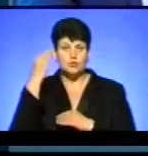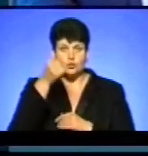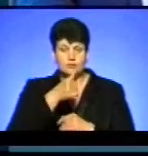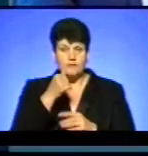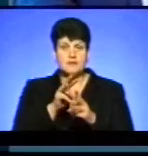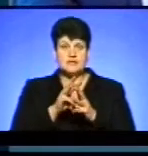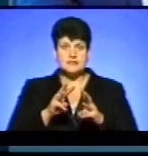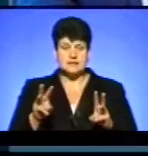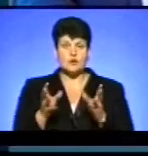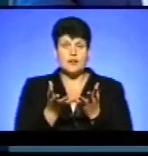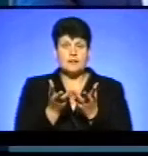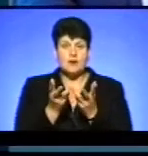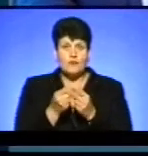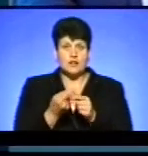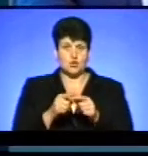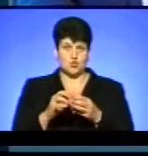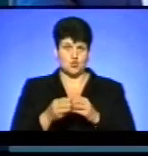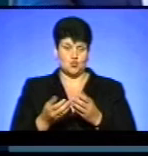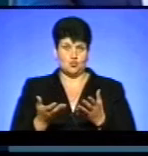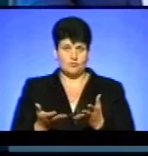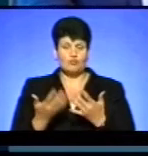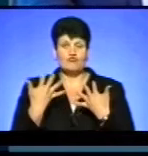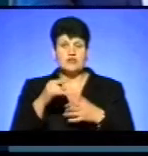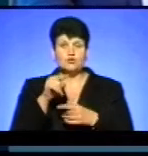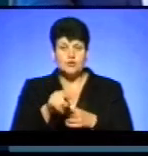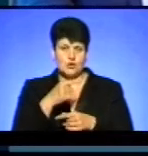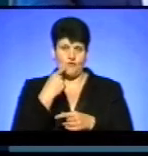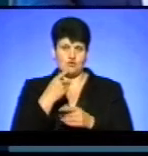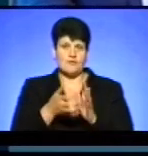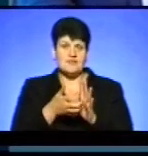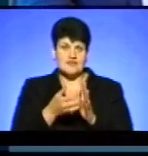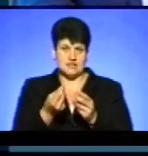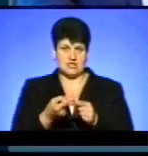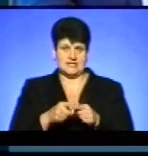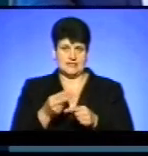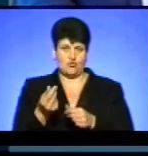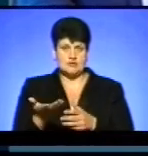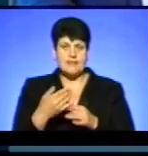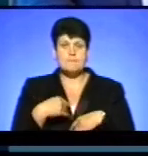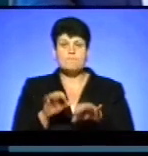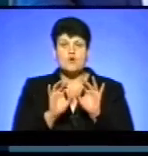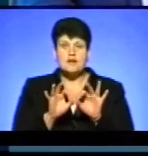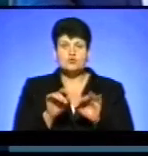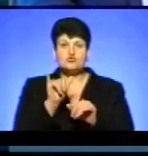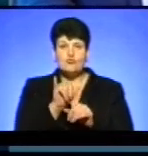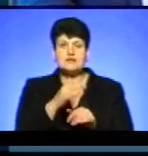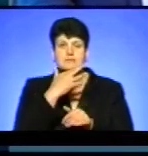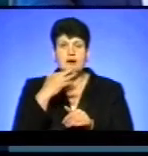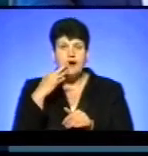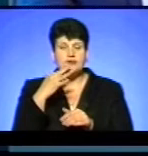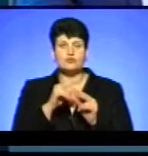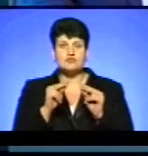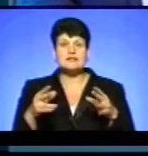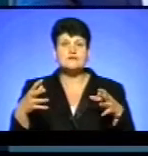міністерстві, коли нам рахували цю суму. Бо ми вже тоді казали, що нам не вистачить цих коштів. Нам пояснили, що у забагато вчителів, скорочні